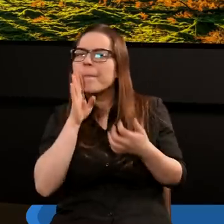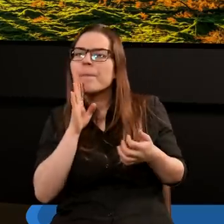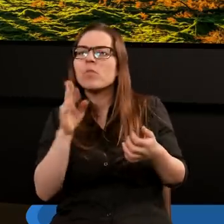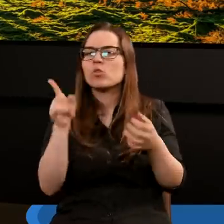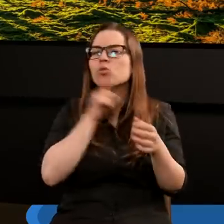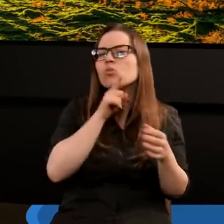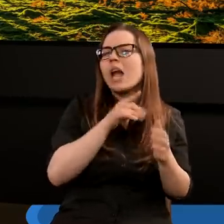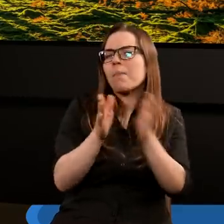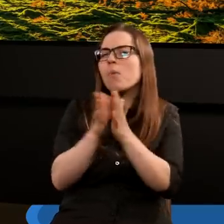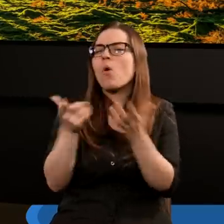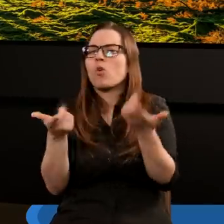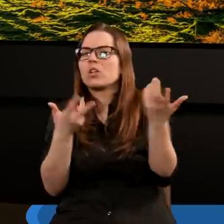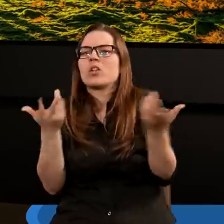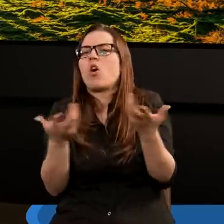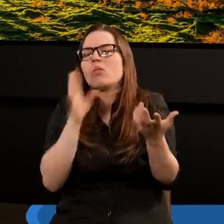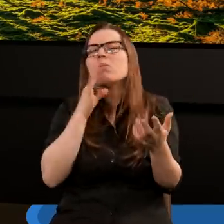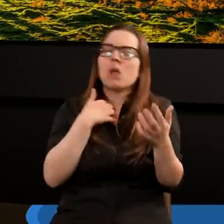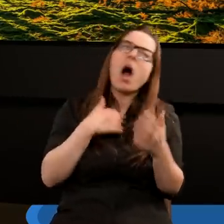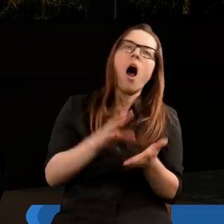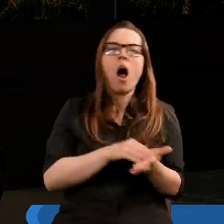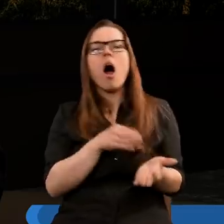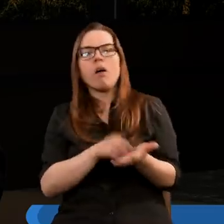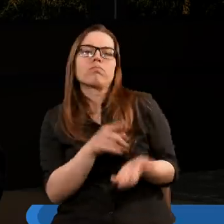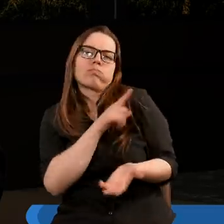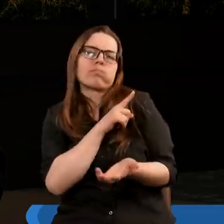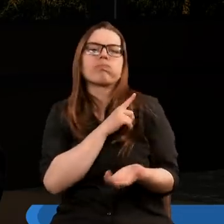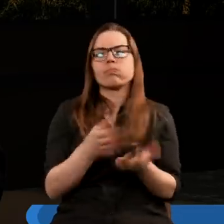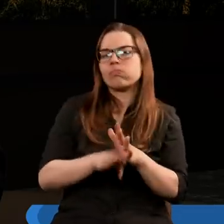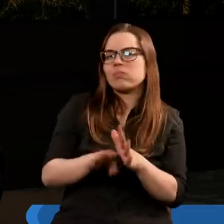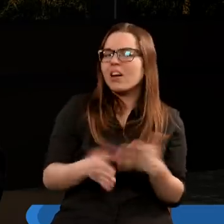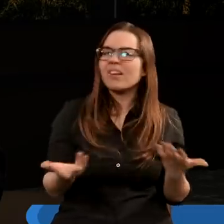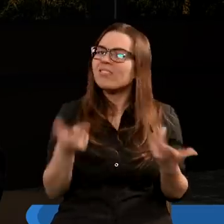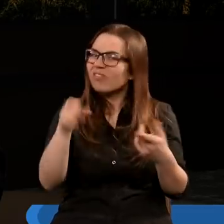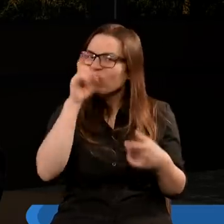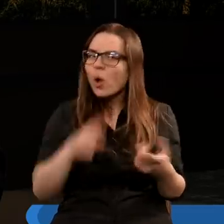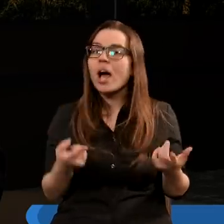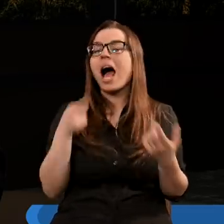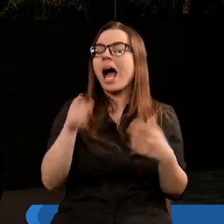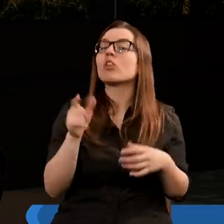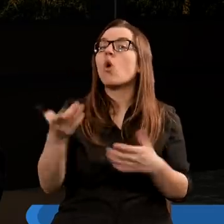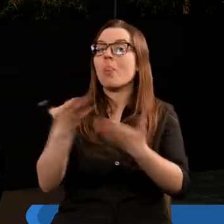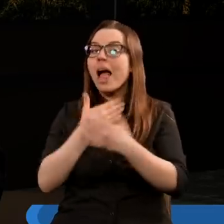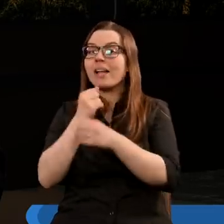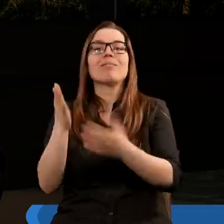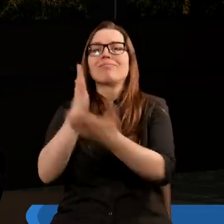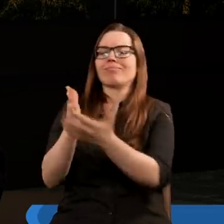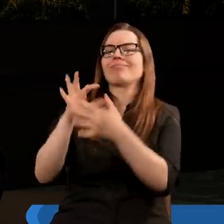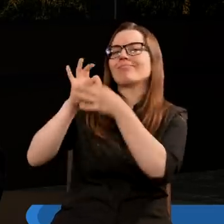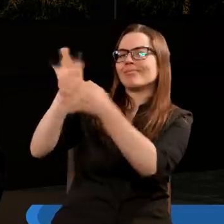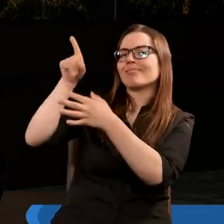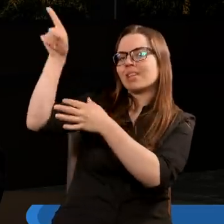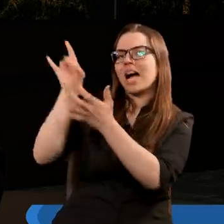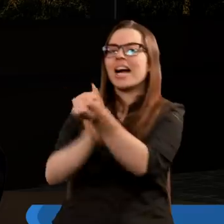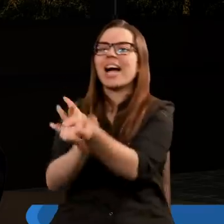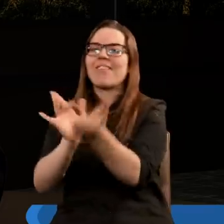sztuczna pobożność. Ta pobożność nas na pewno nie usprawiedliwi. Natomiast tym, co daje nam zbawienie, jest tylko i wyłącznie krew Jezusa